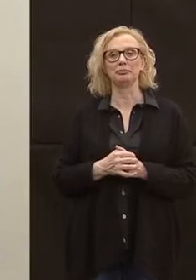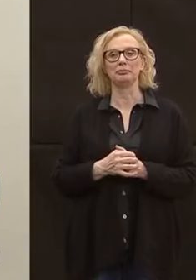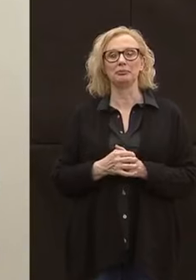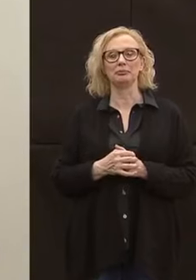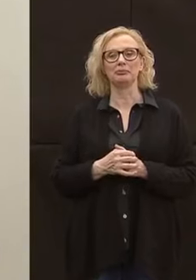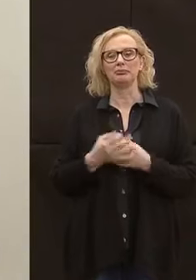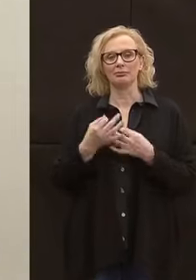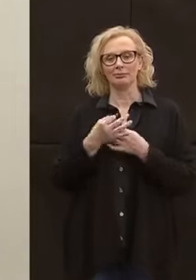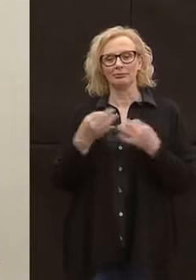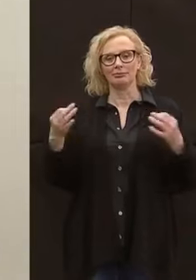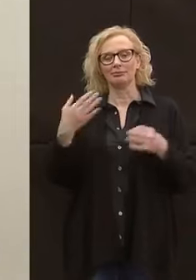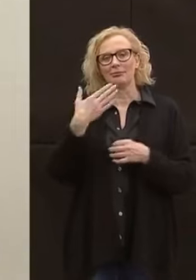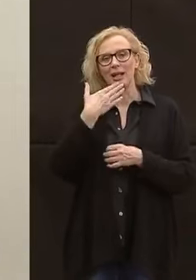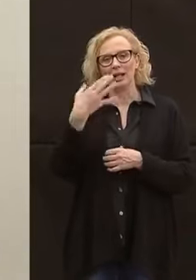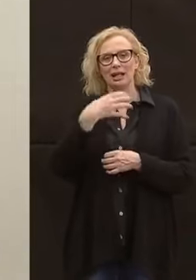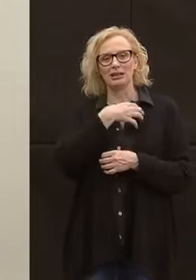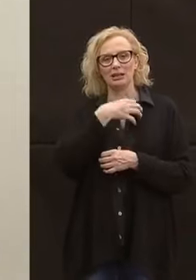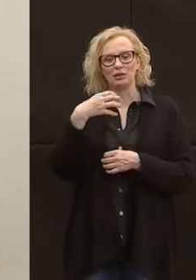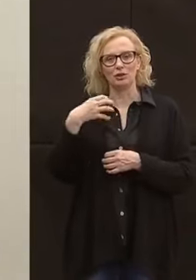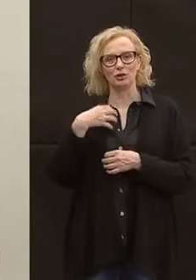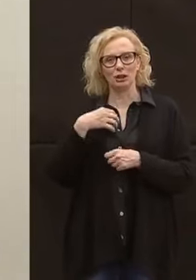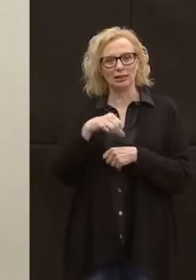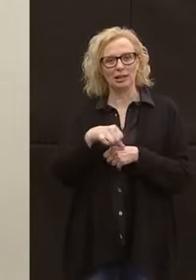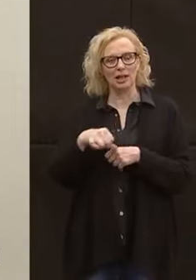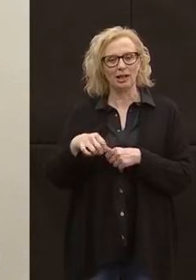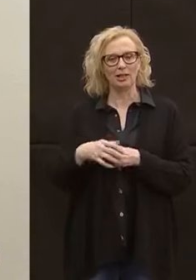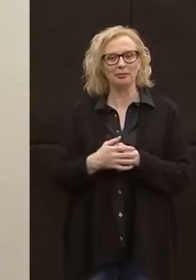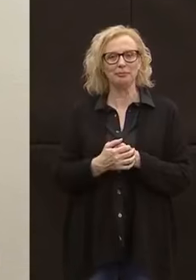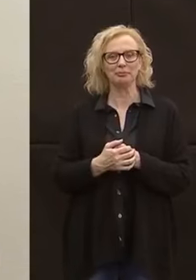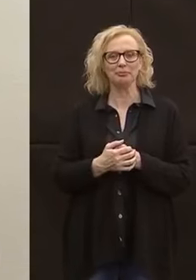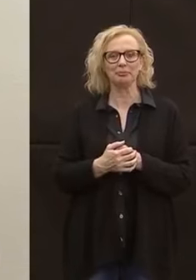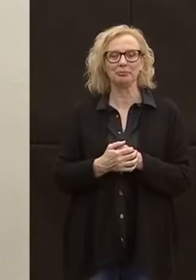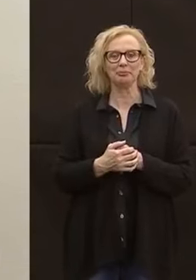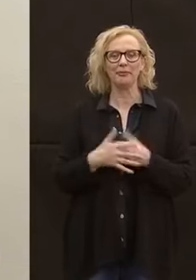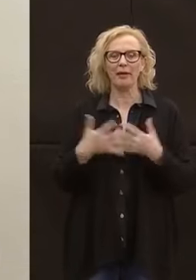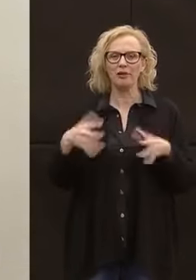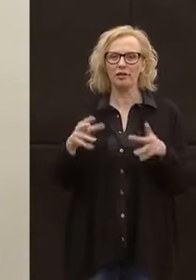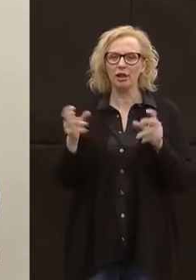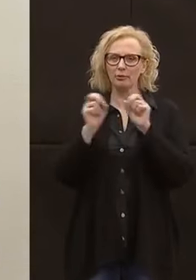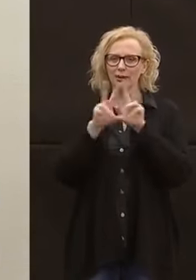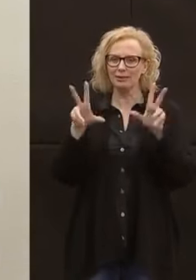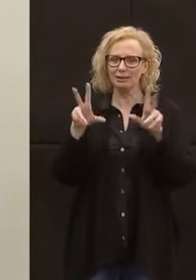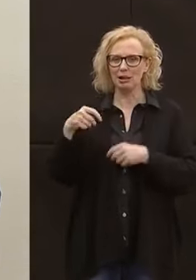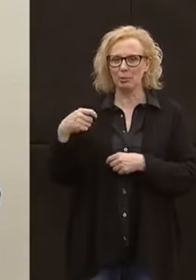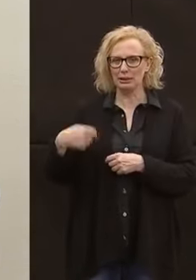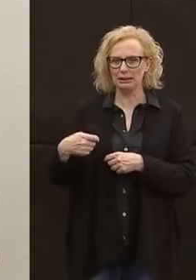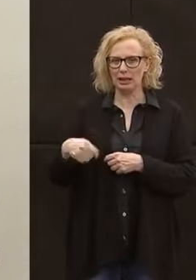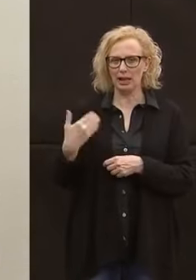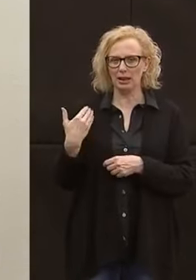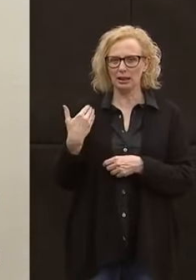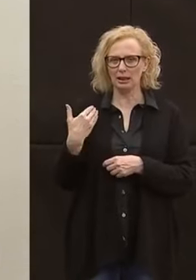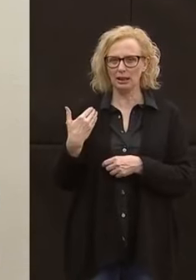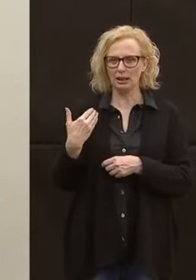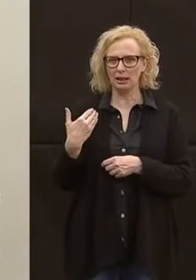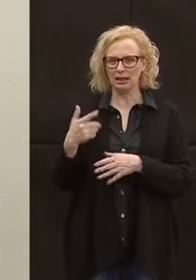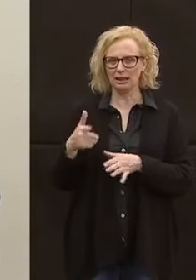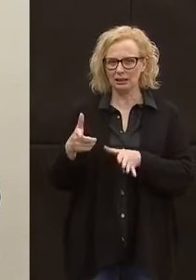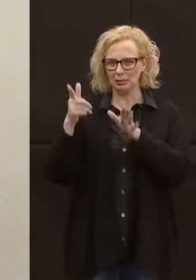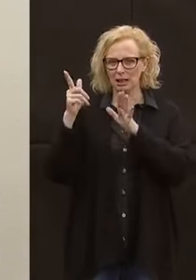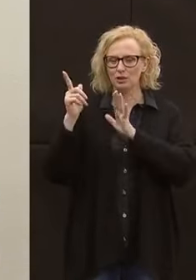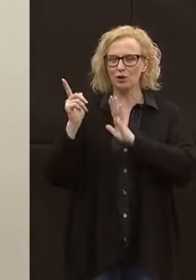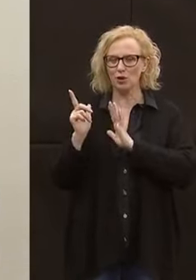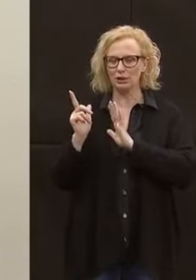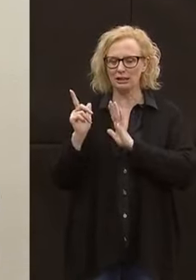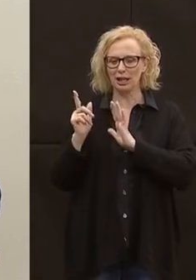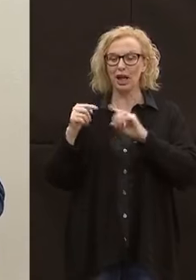Bene, grazie Assessore Segnana, era stato annunciato dal Presidente alla fine della scorsa settimana